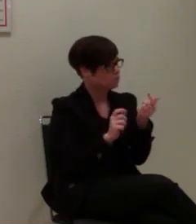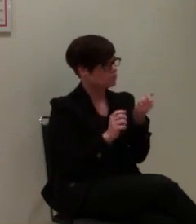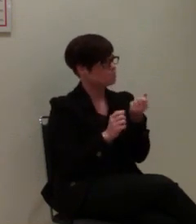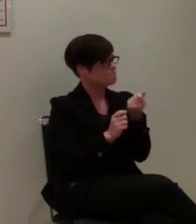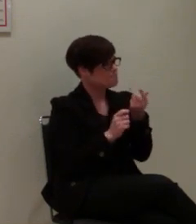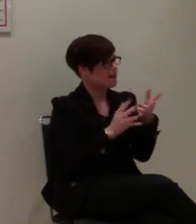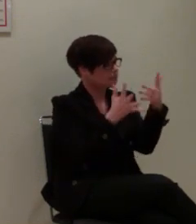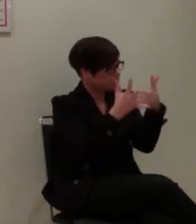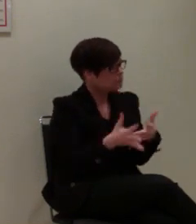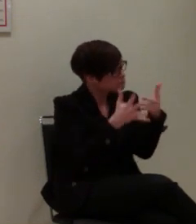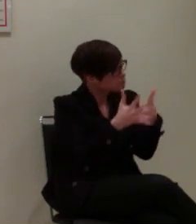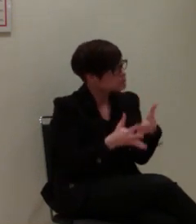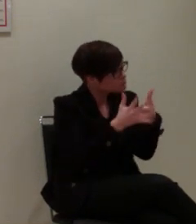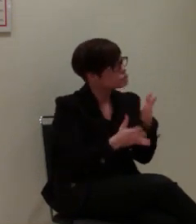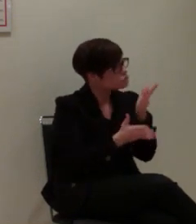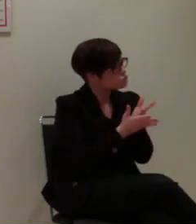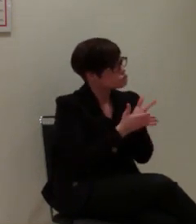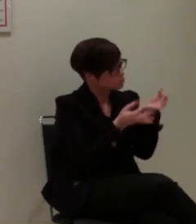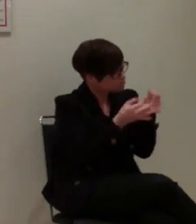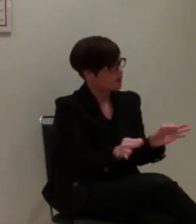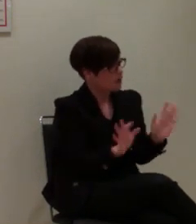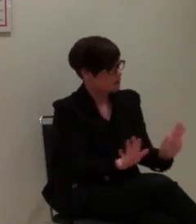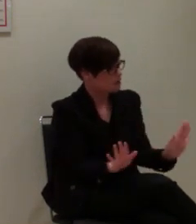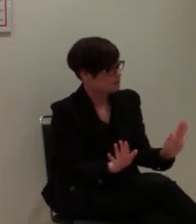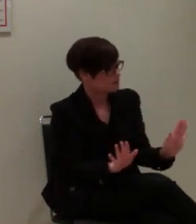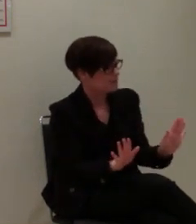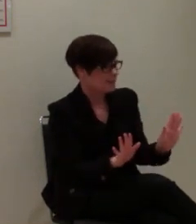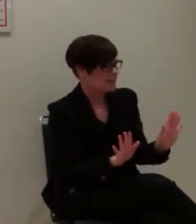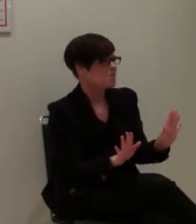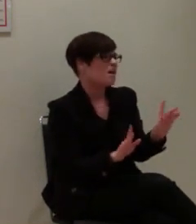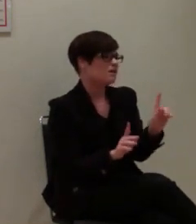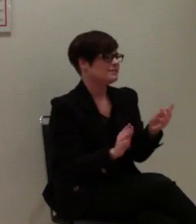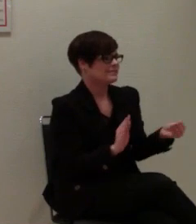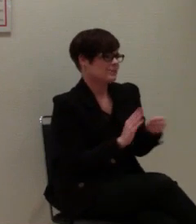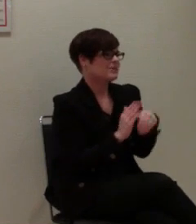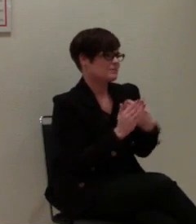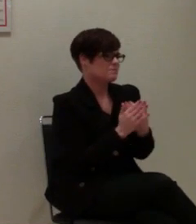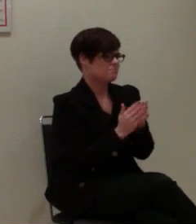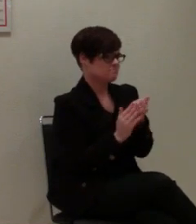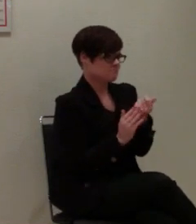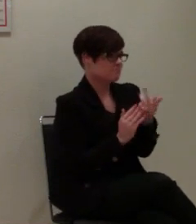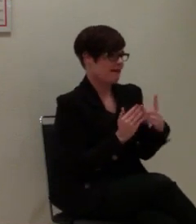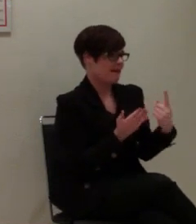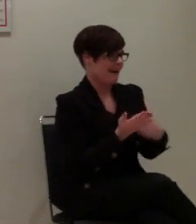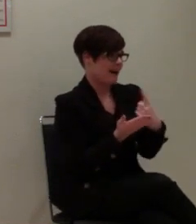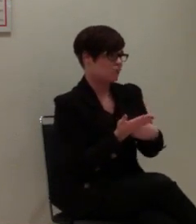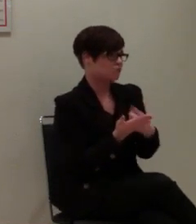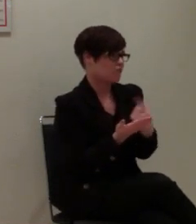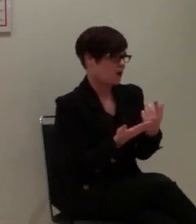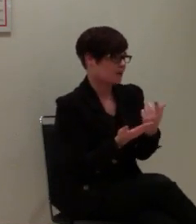Herausforderungen, die es gilt zu